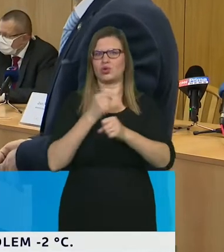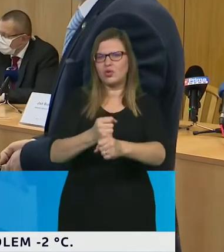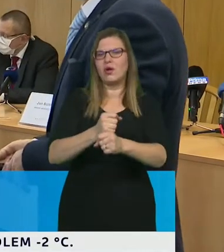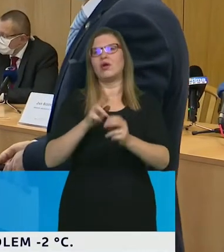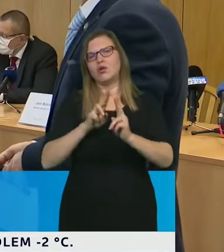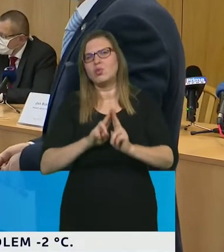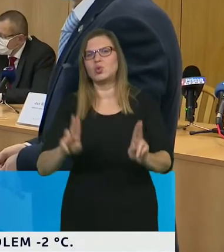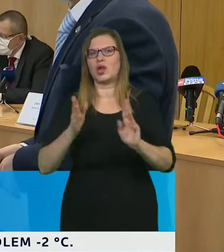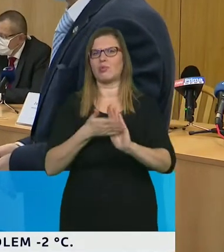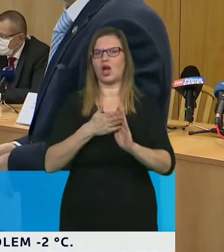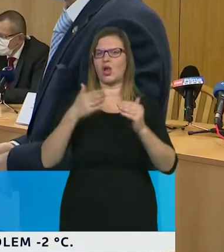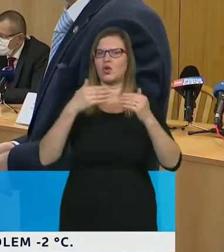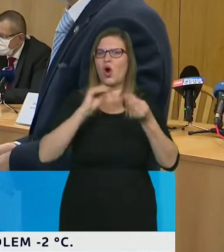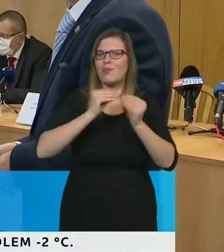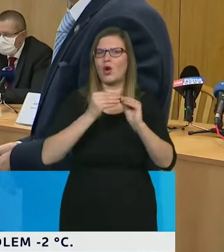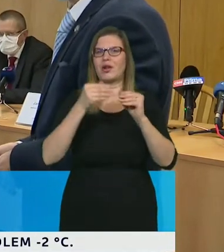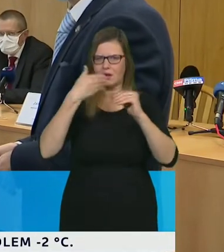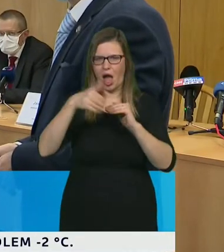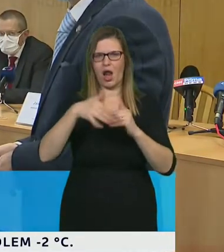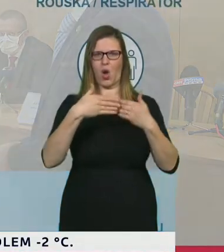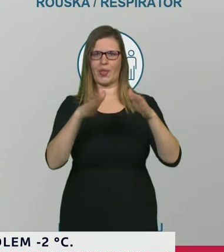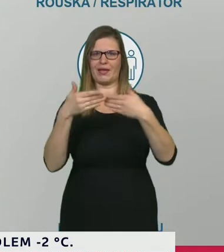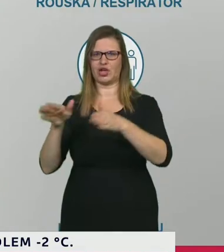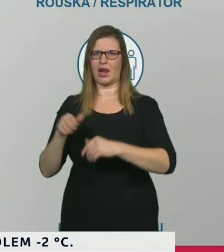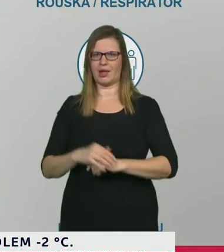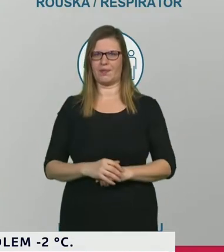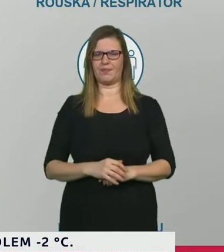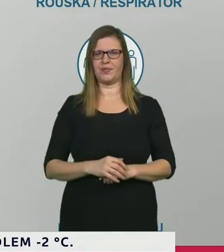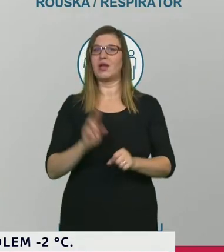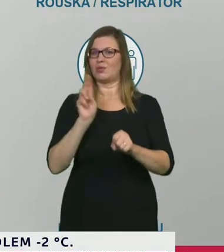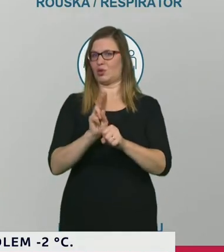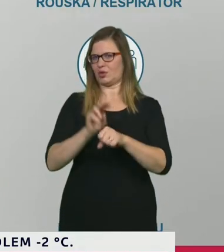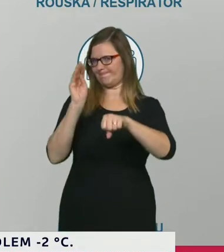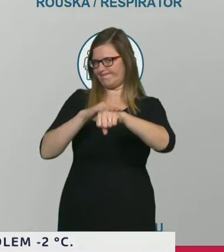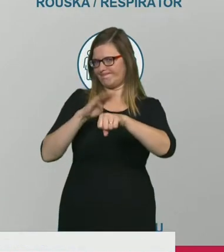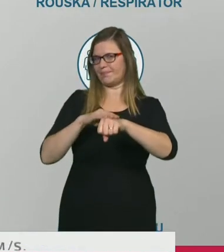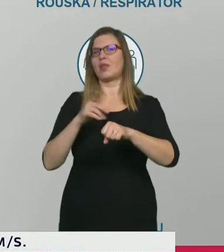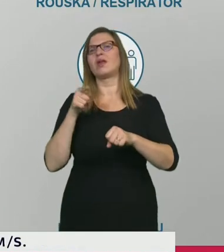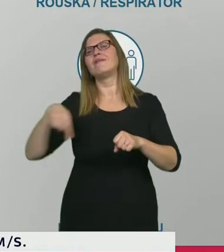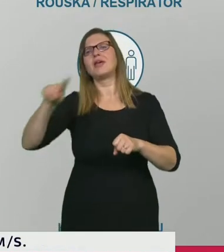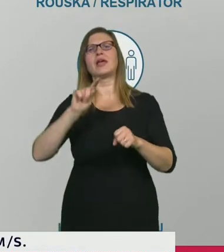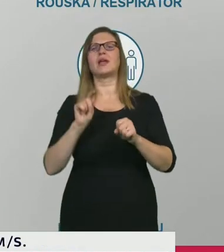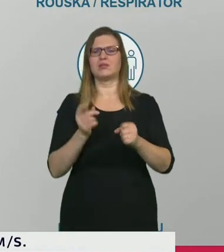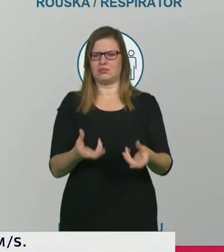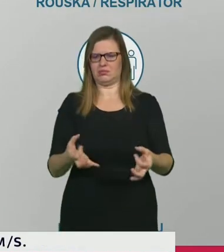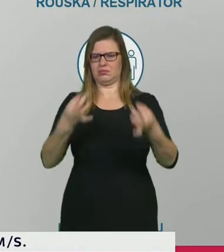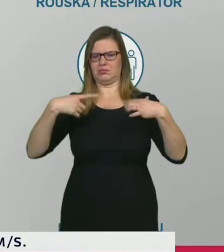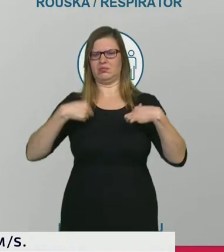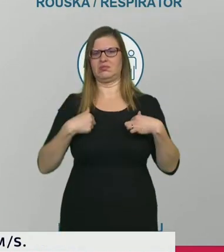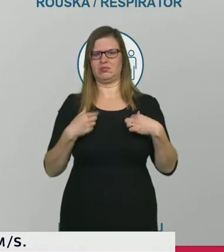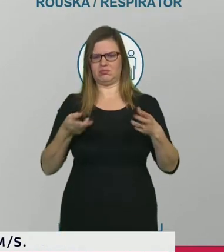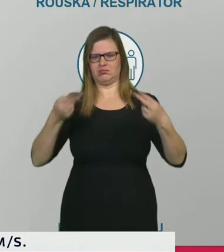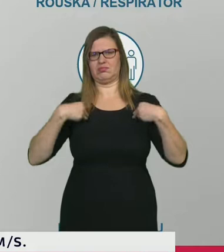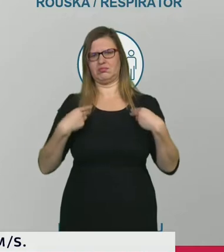Jak se můžeme nakazit? Je to jednak přímý a jednak nepřímý kontakt. V přímém kontaktu